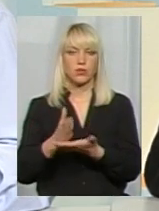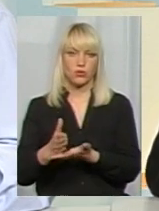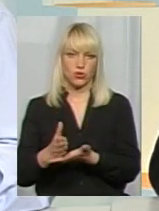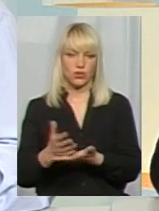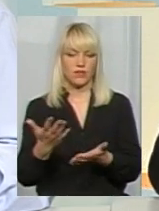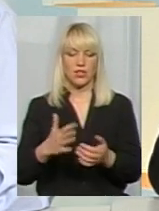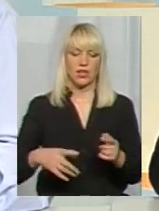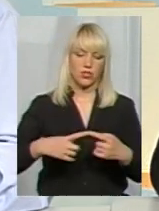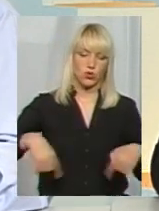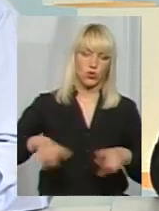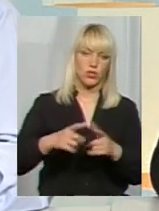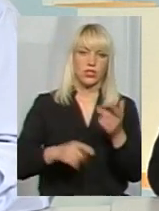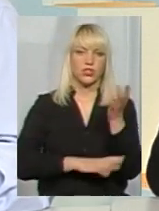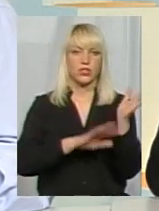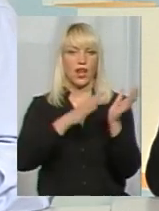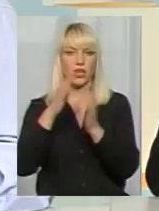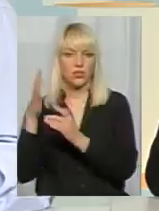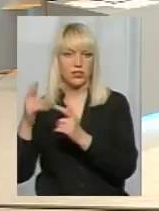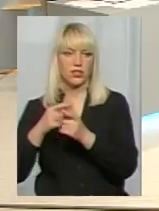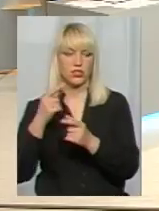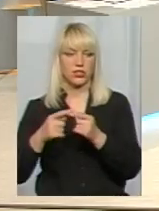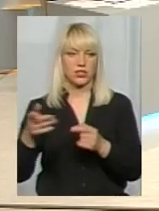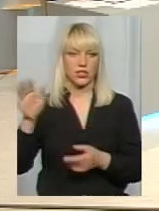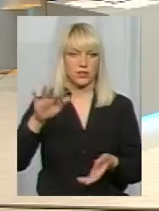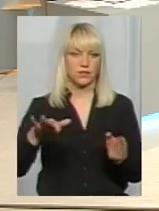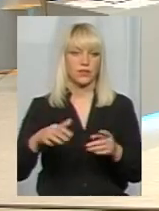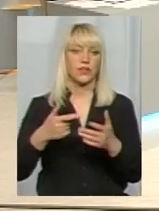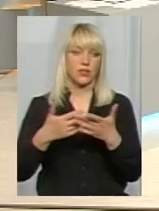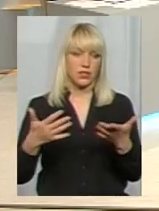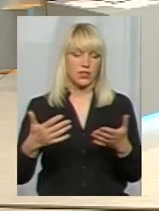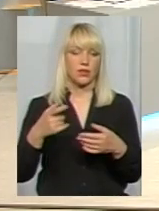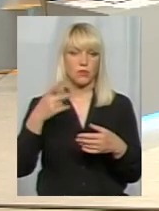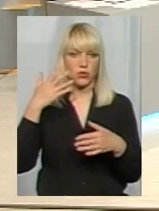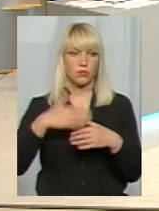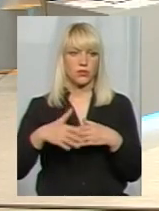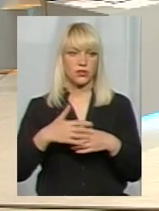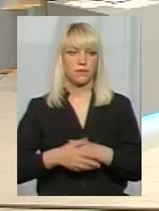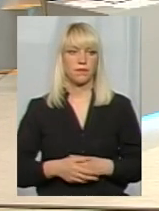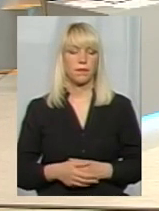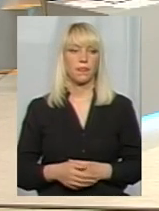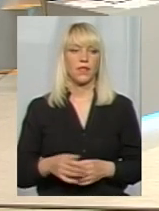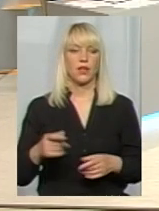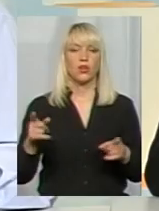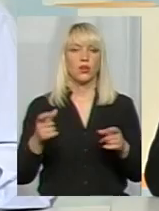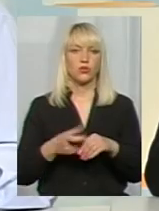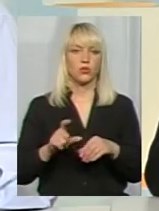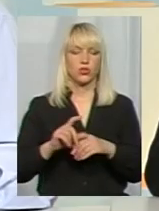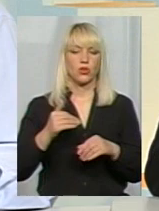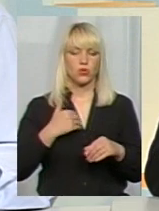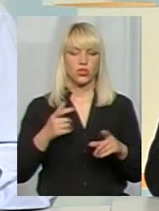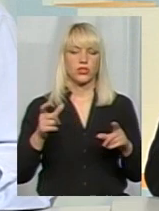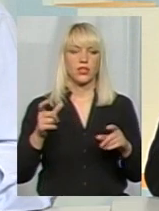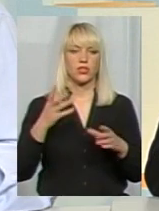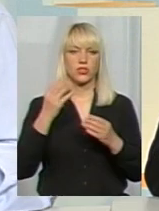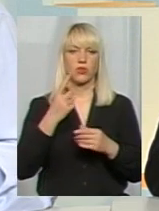зоні, чи це ліс, чи це... Зрозуміло. Розумієте, тобто є багато ряд чинників. Дуже хочеться поставити, встигнути